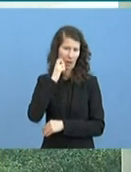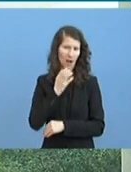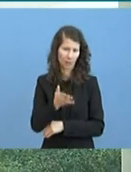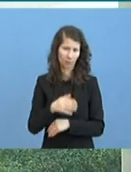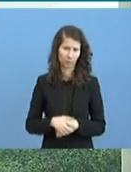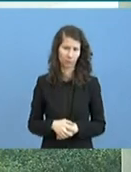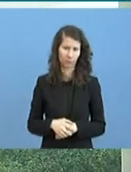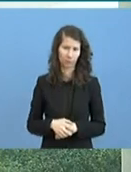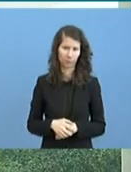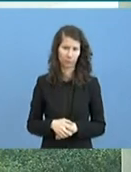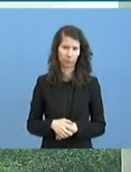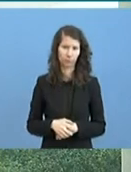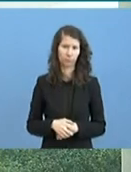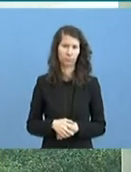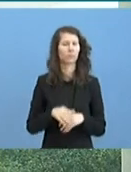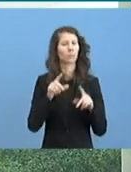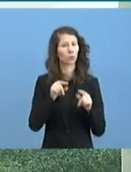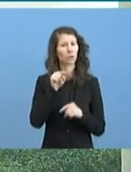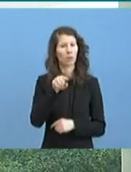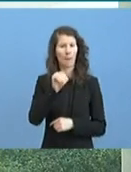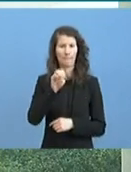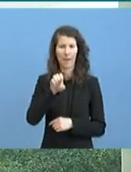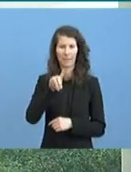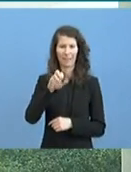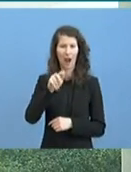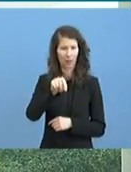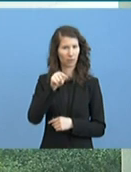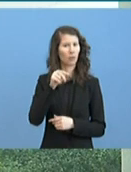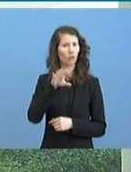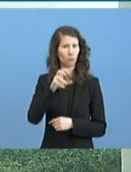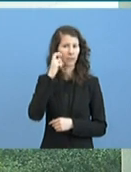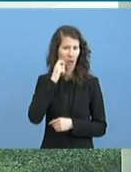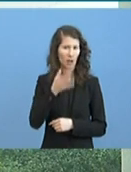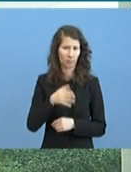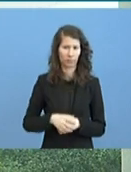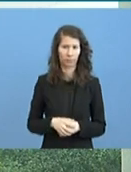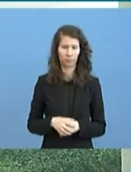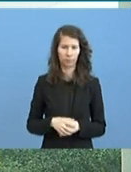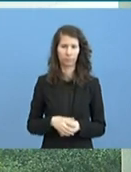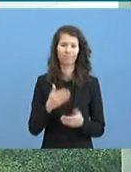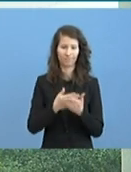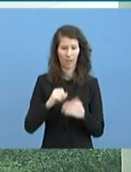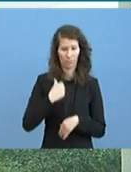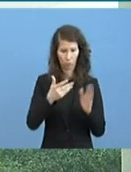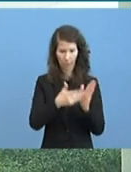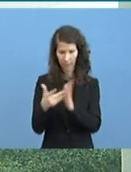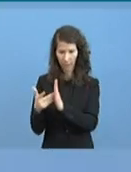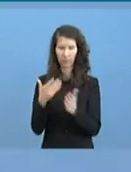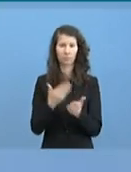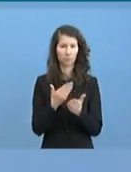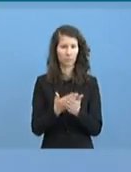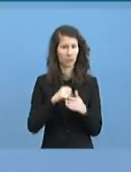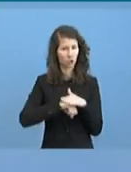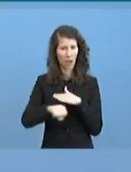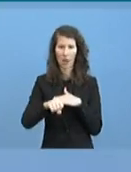Und ja, dadurch konnten halt eben auch sehr, sehr früh durch diese frühe Testung dann halt eben Infizierte entdeckt werden. Aber nochmal,